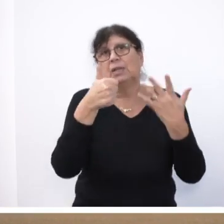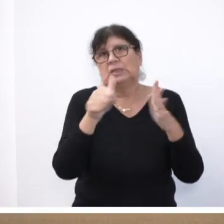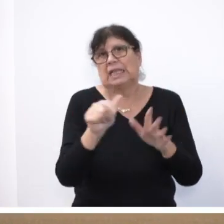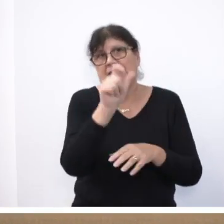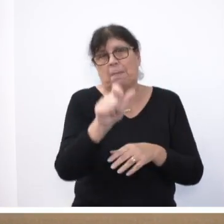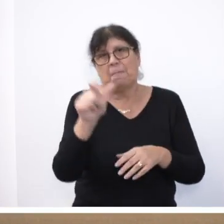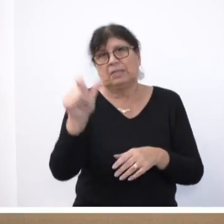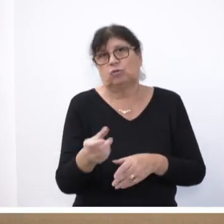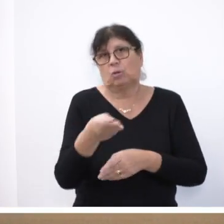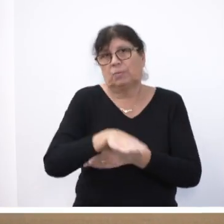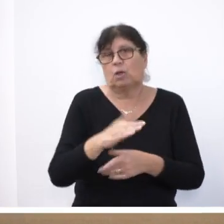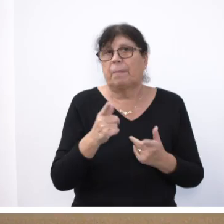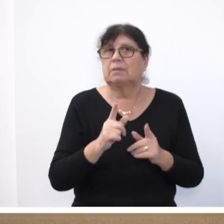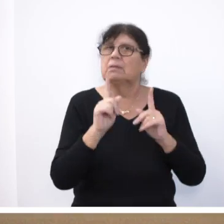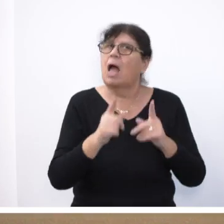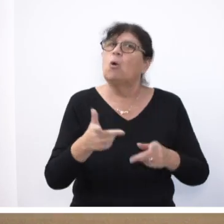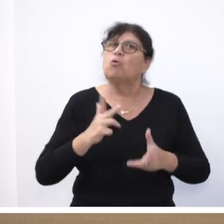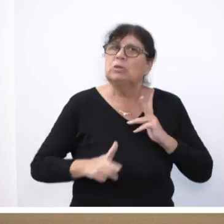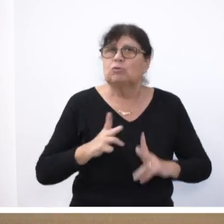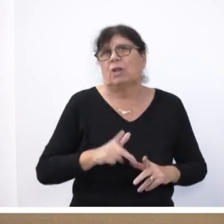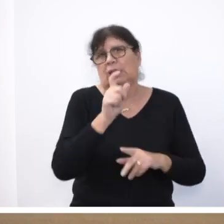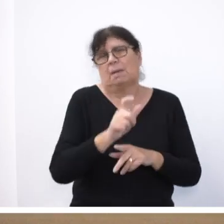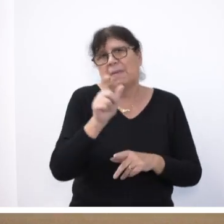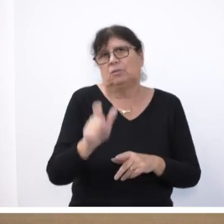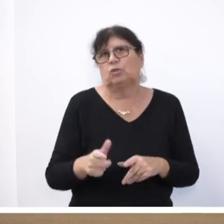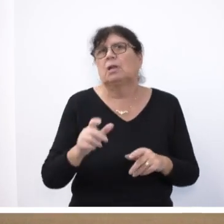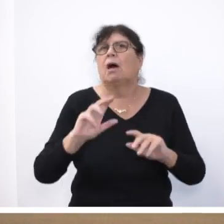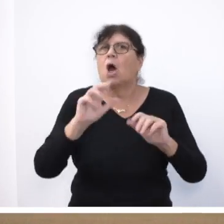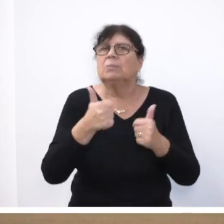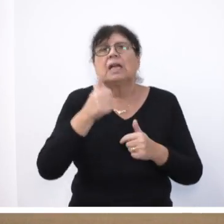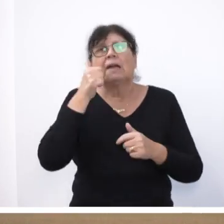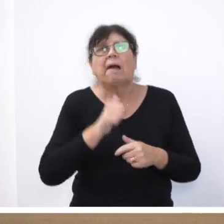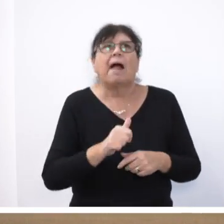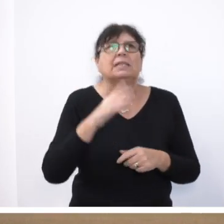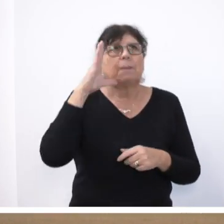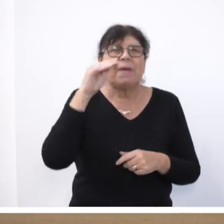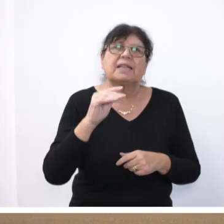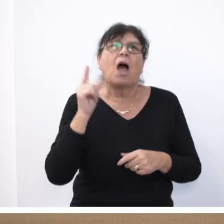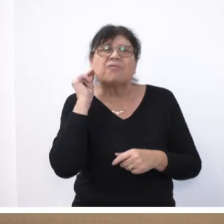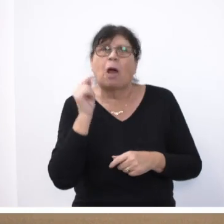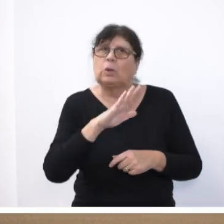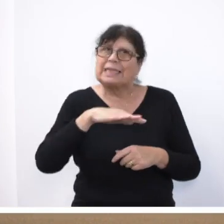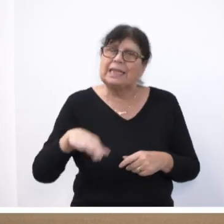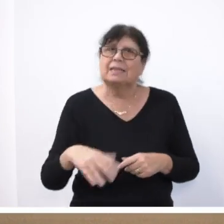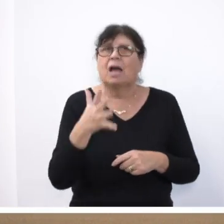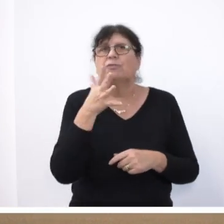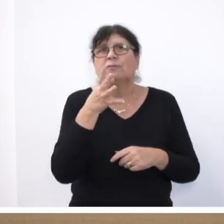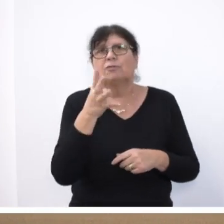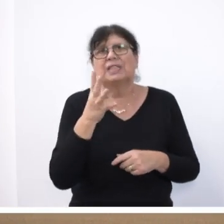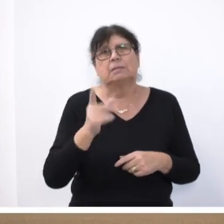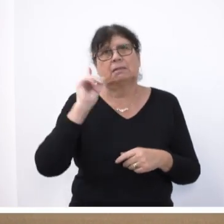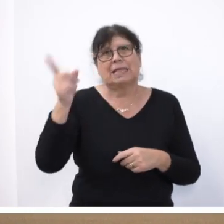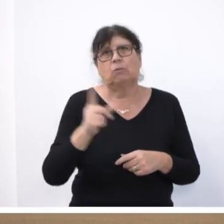umgekommen sind, auch unschuldige Menschen, hauptsächlich alte Männer, Frauen und Kinder, und 45.000